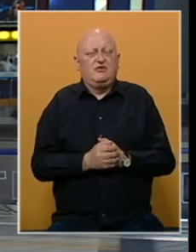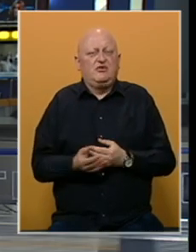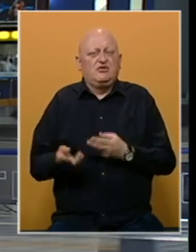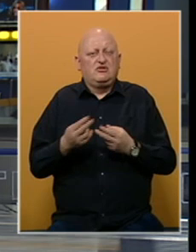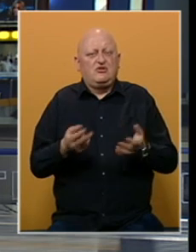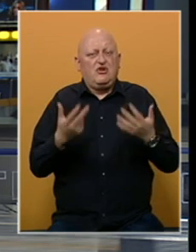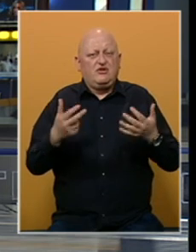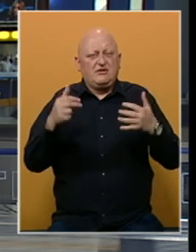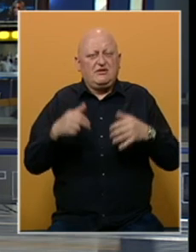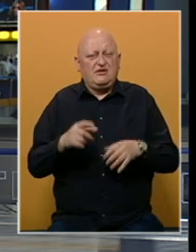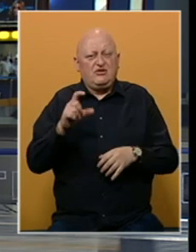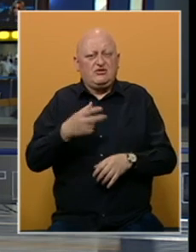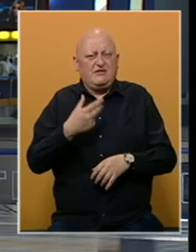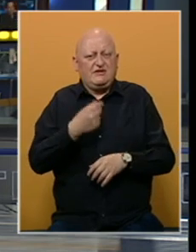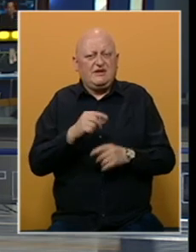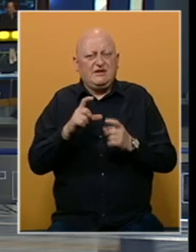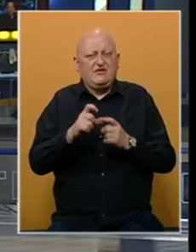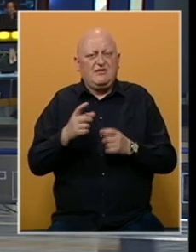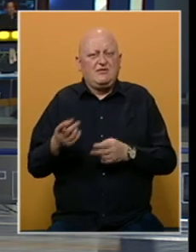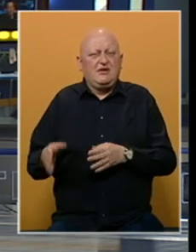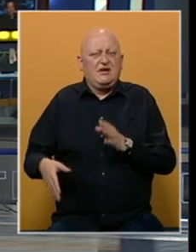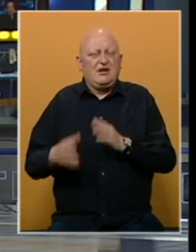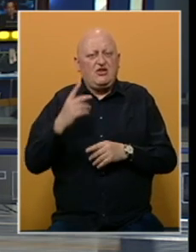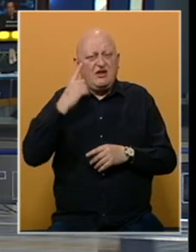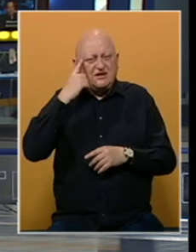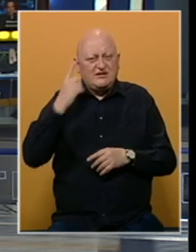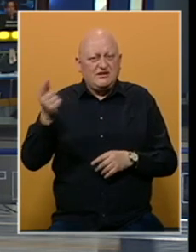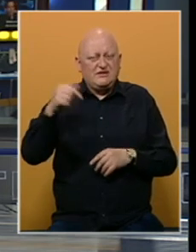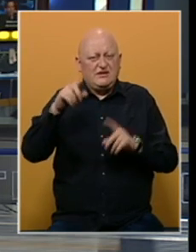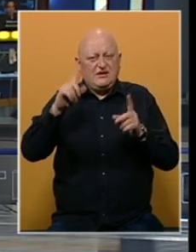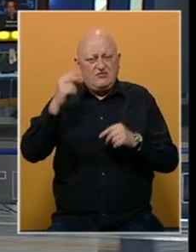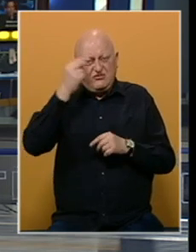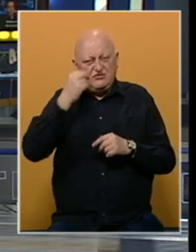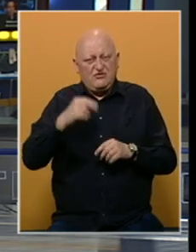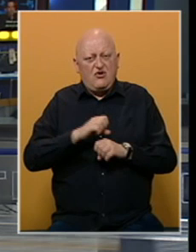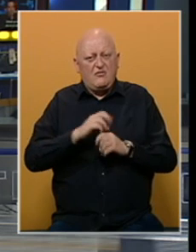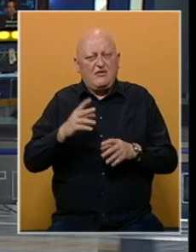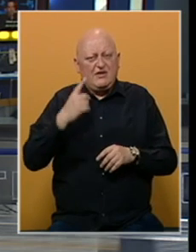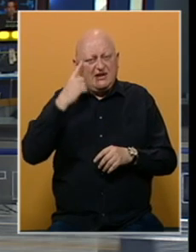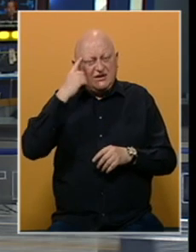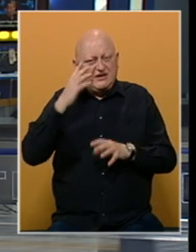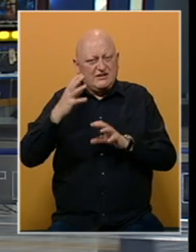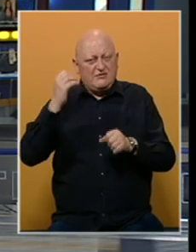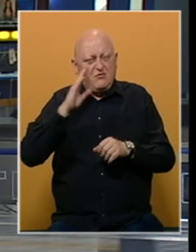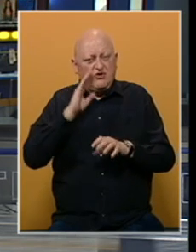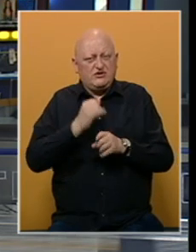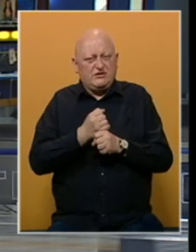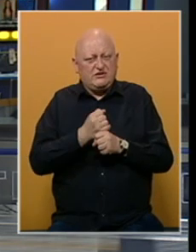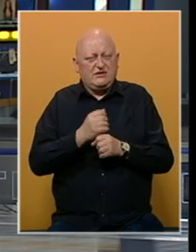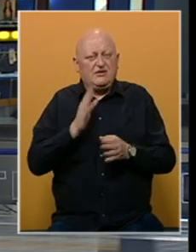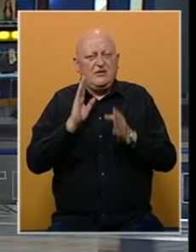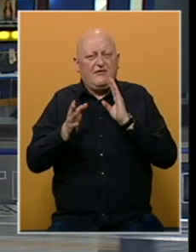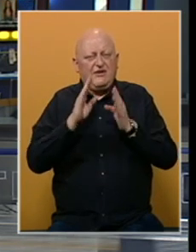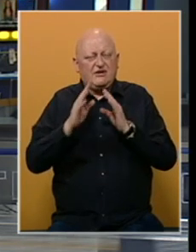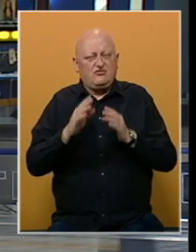Pošiljka 80.000 doza vakcina Sinopharm krenula iz Kine za Republiku Srpsku objavila je Kineska ambasada u BIH na